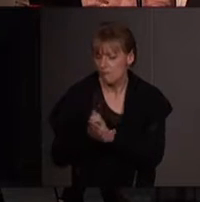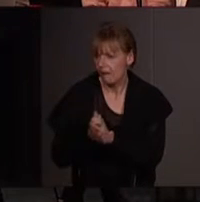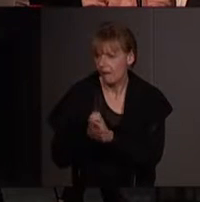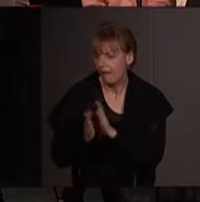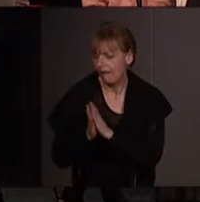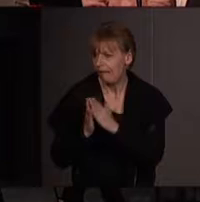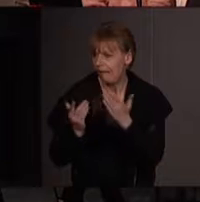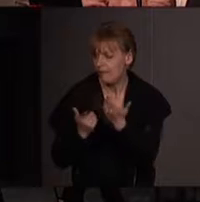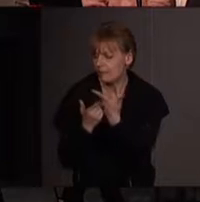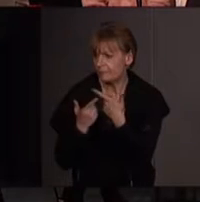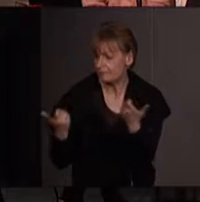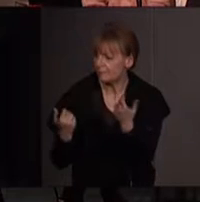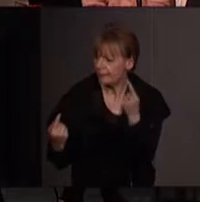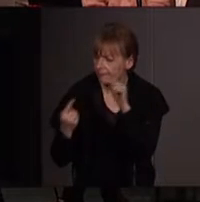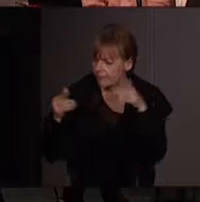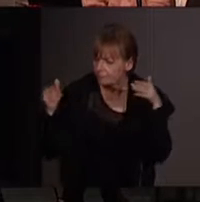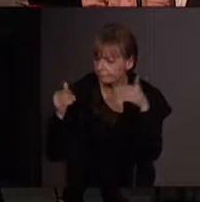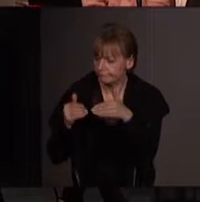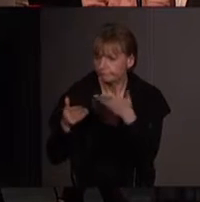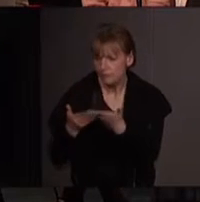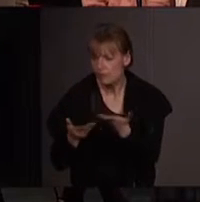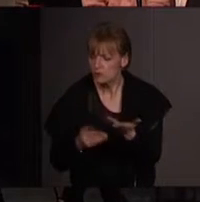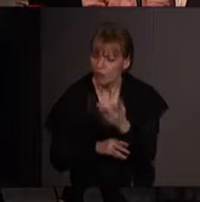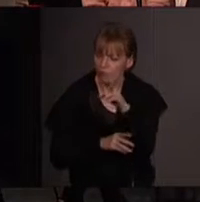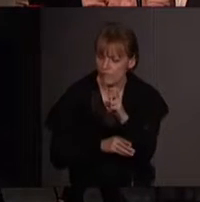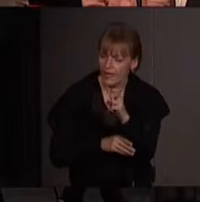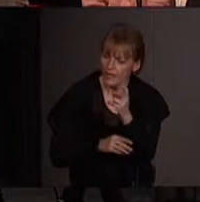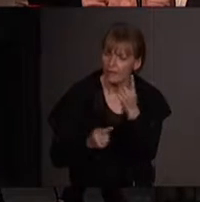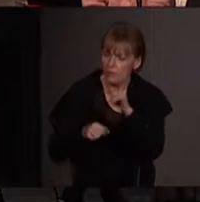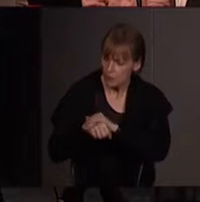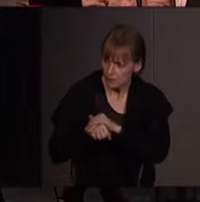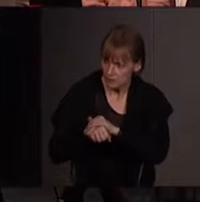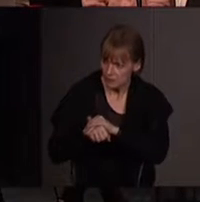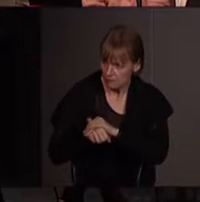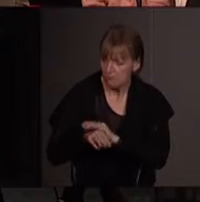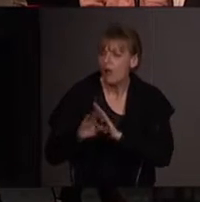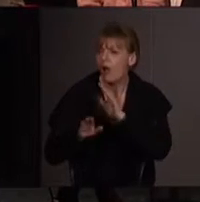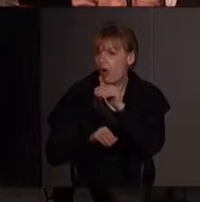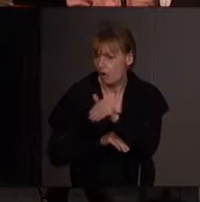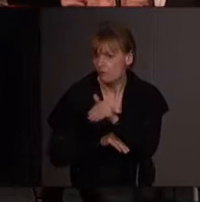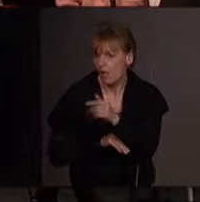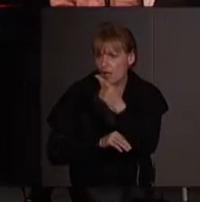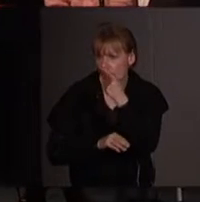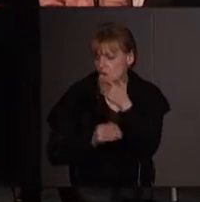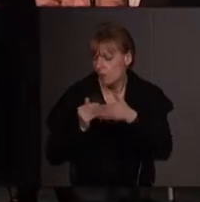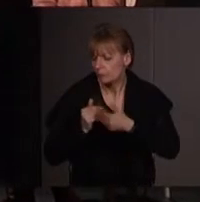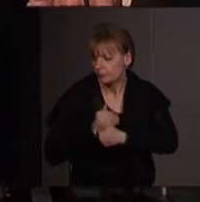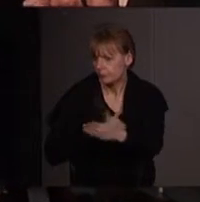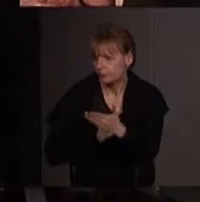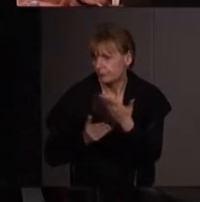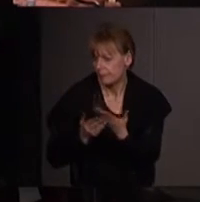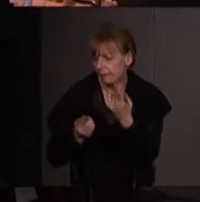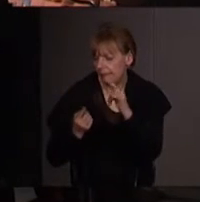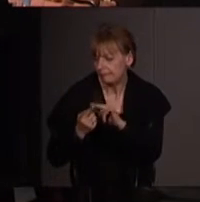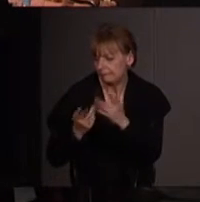sur l'écologie politique. On reviendra sur l'écologie politique, je pense, tout au long de cette